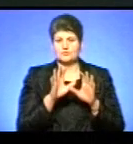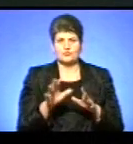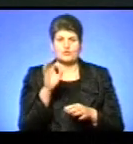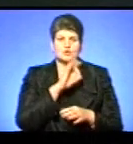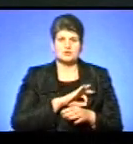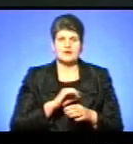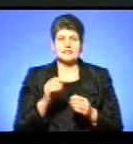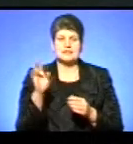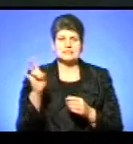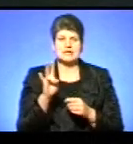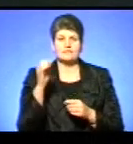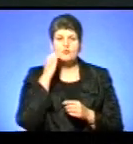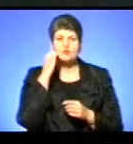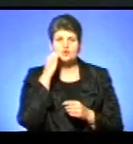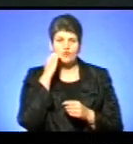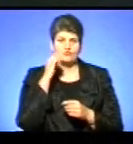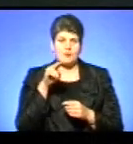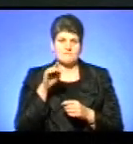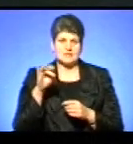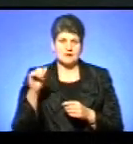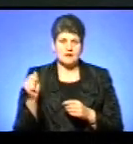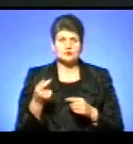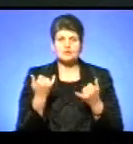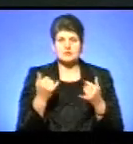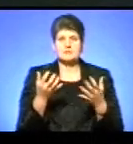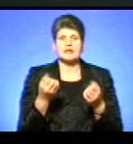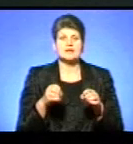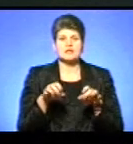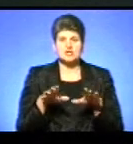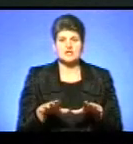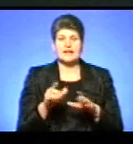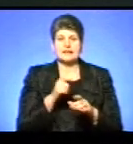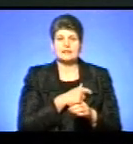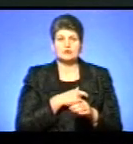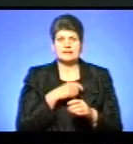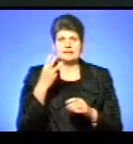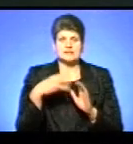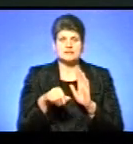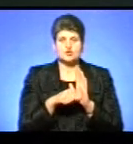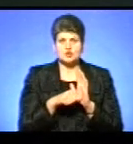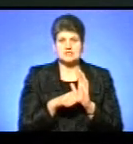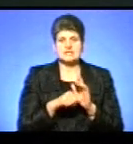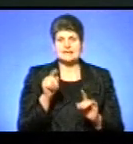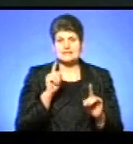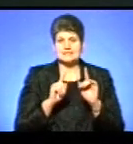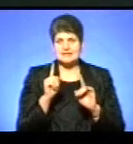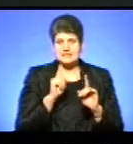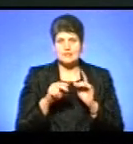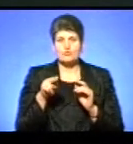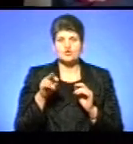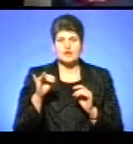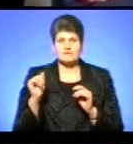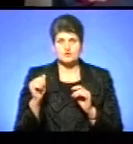церкві Московського патріархату. Таке рішення прийняли сьогодні депутати на 36-й сесії 7-го скликання Почаївської міськради.